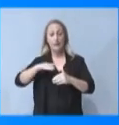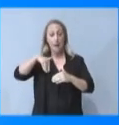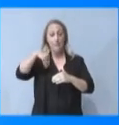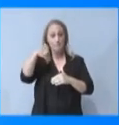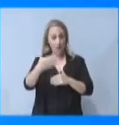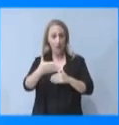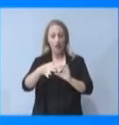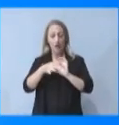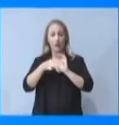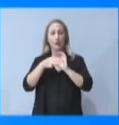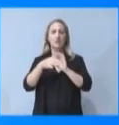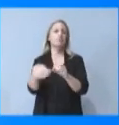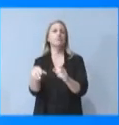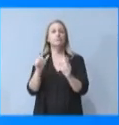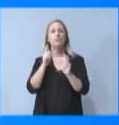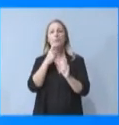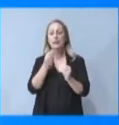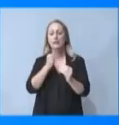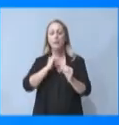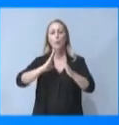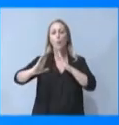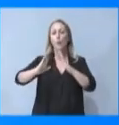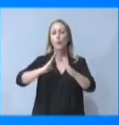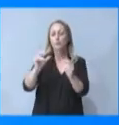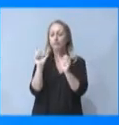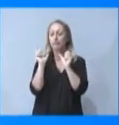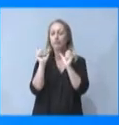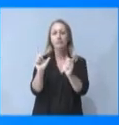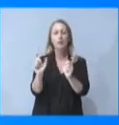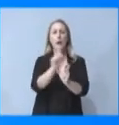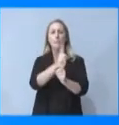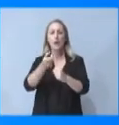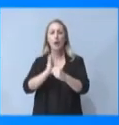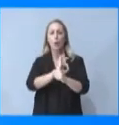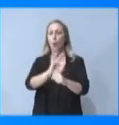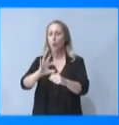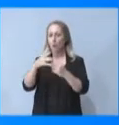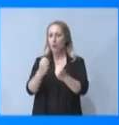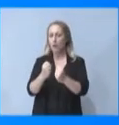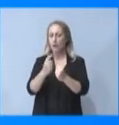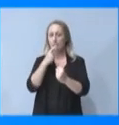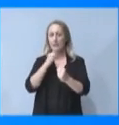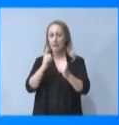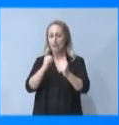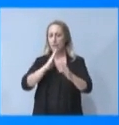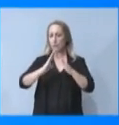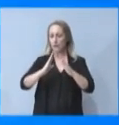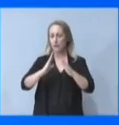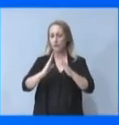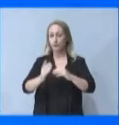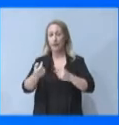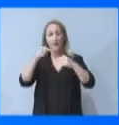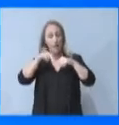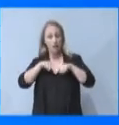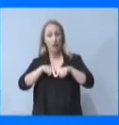πλήρους απασχόλησης χωρίς να έχουν προϋπηρεσία. Κάλυψε των ασφαλιστικών εισφορών για επιπλέον 50.000 θέσεις